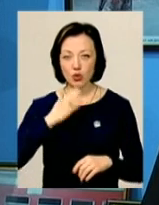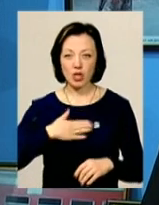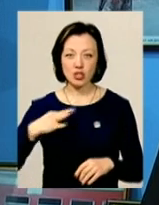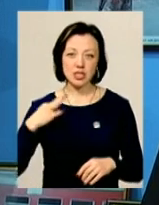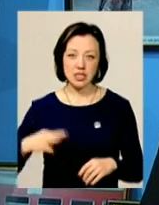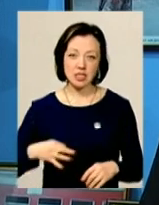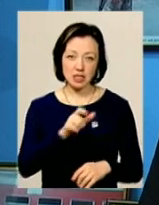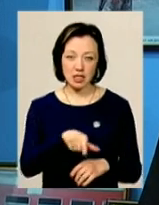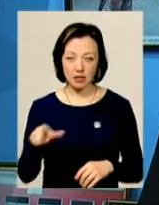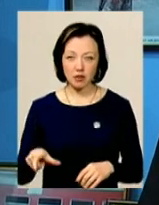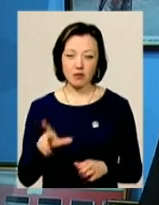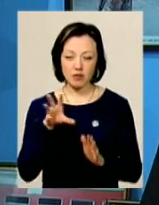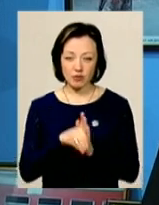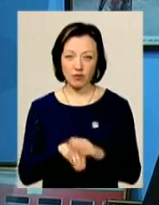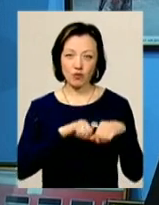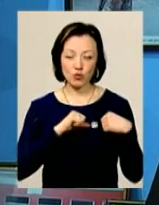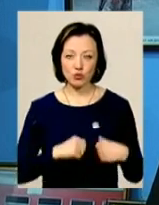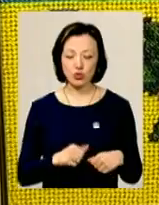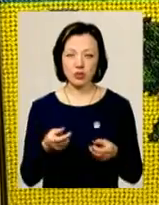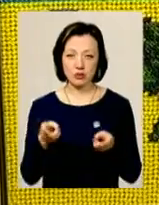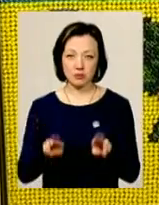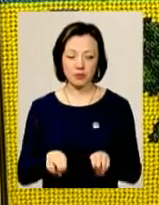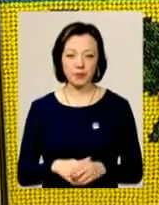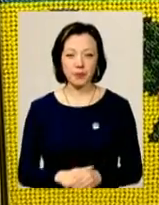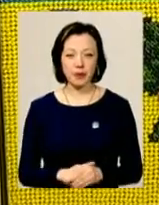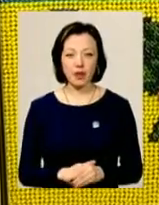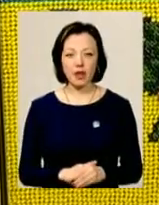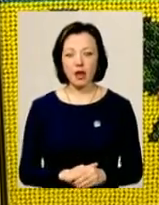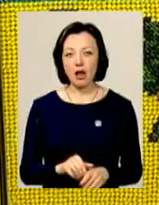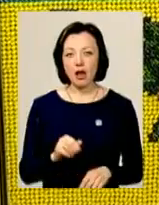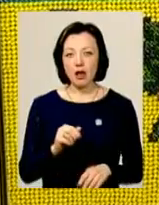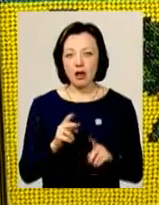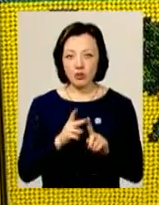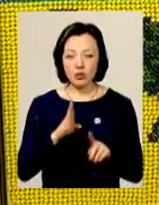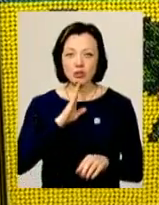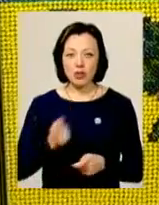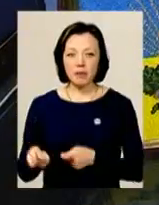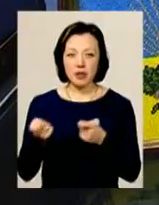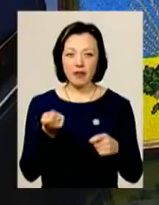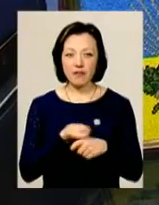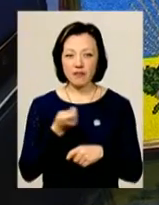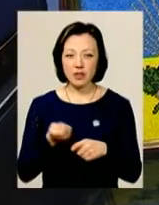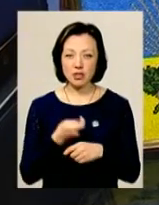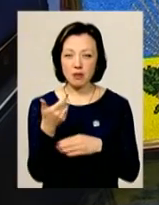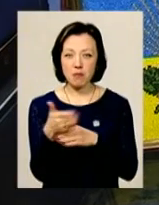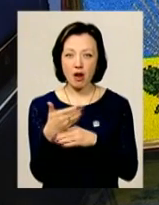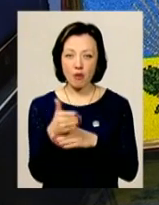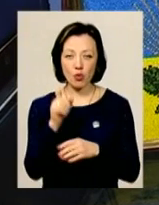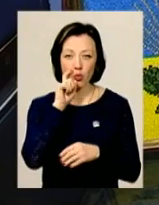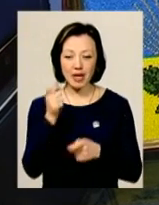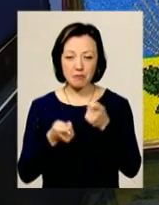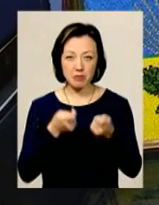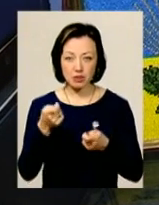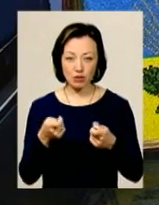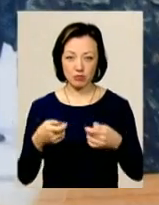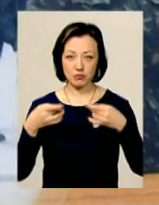синів буде в людських душах, в людських серцях. Валентина Яроцька принесла до музею вишити бісером невеликий прапор України. Його